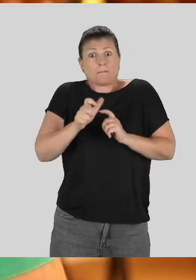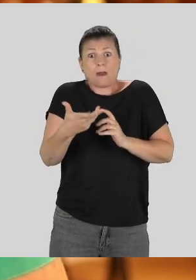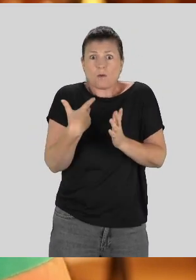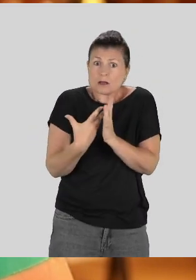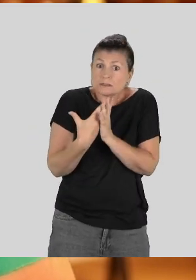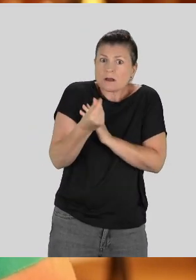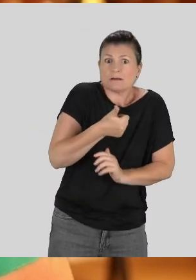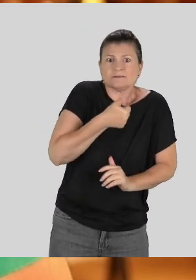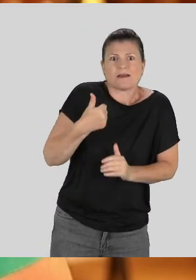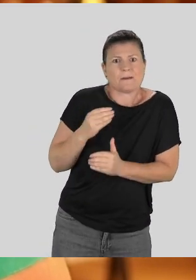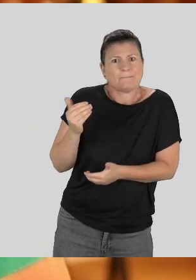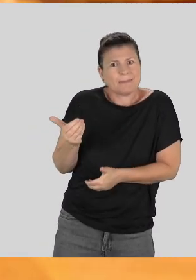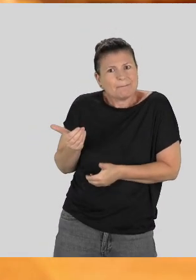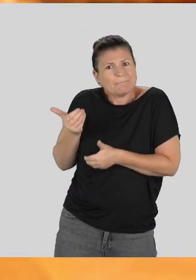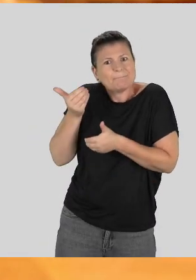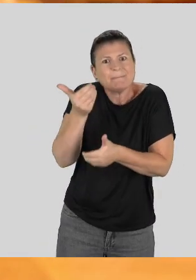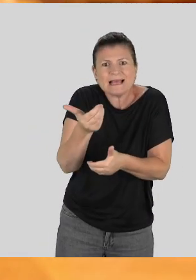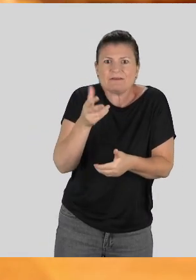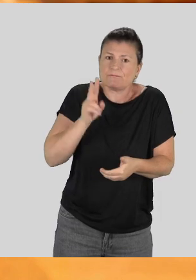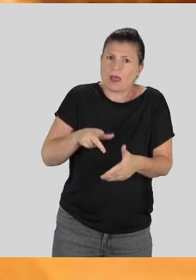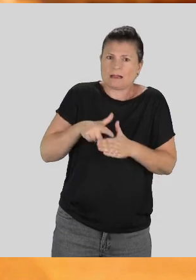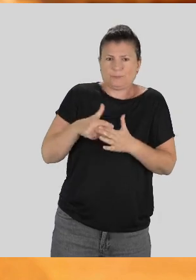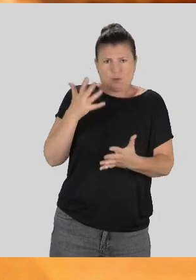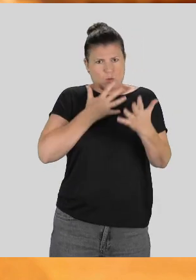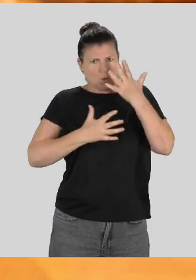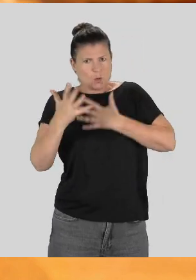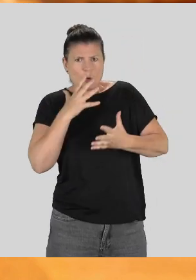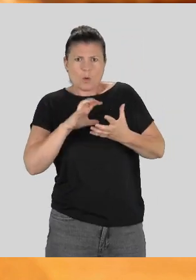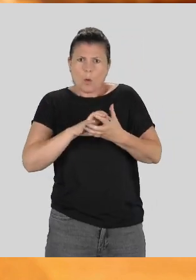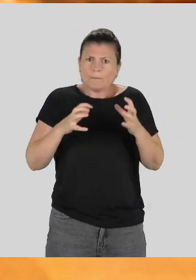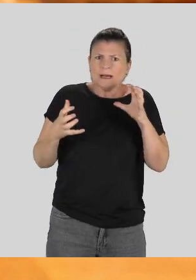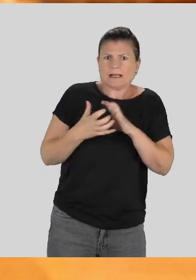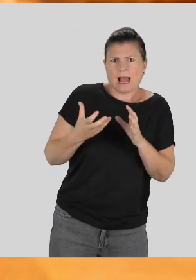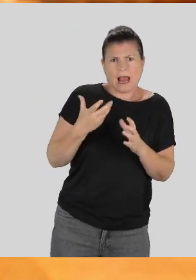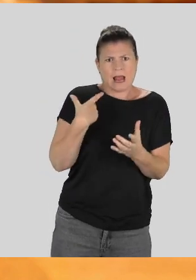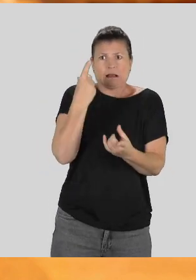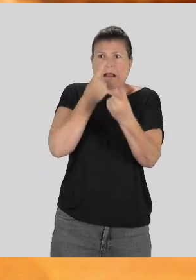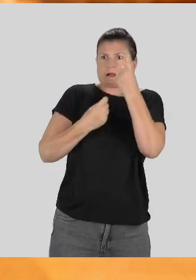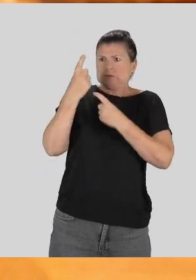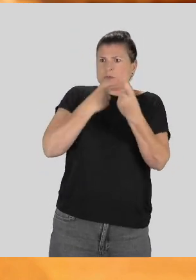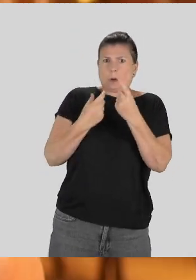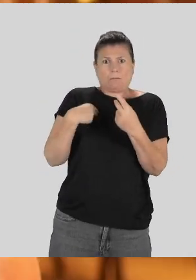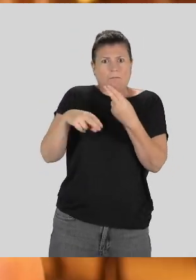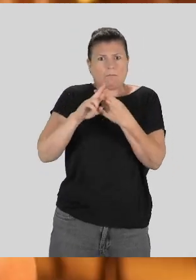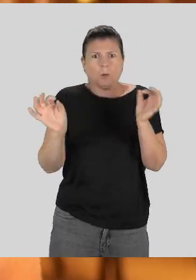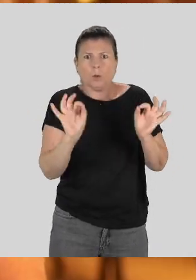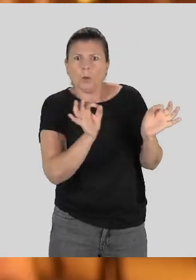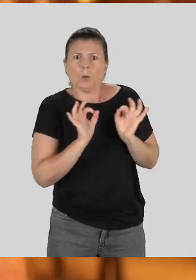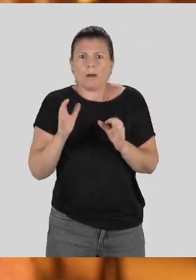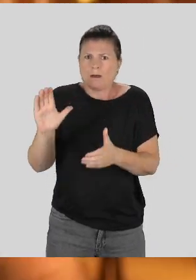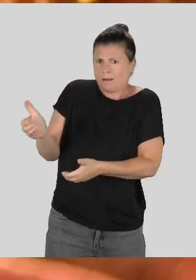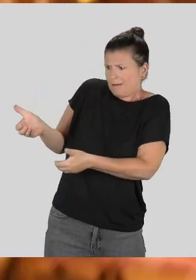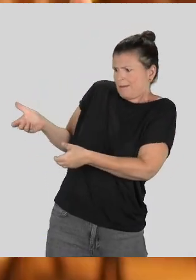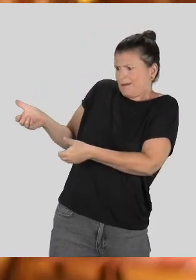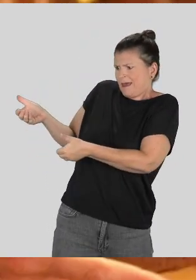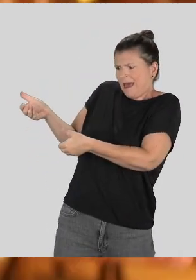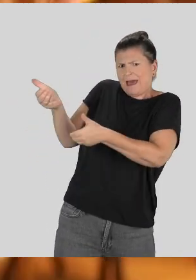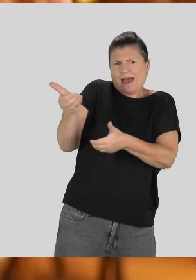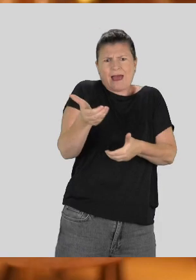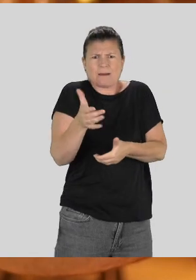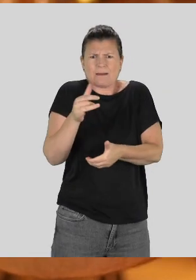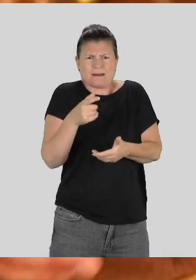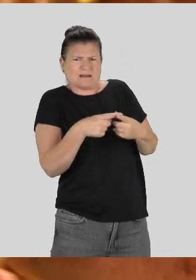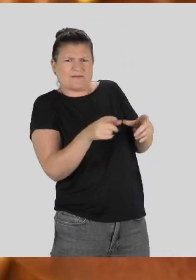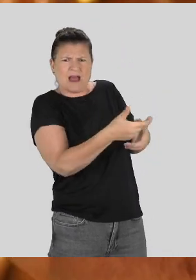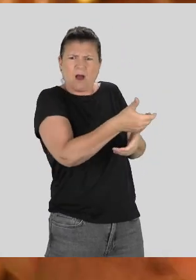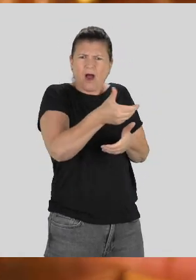sorte seul de chez moi avec le bébé. Et ça a été finalement assez compliqué au début, juste d'avoir des réponses à mes questions. Un siège bébé où vous devez aller de